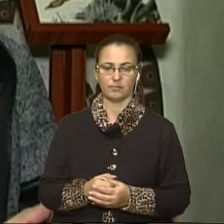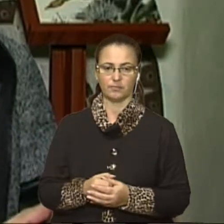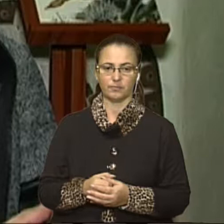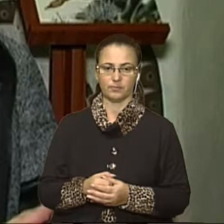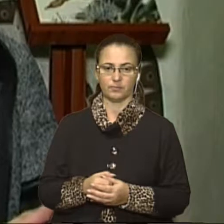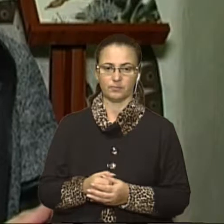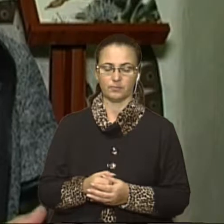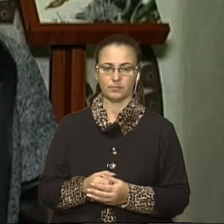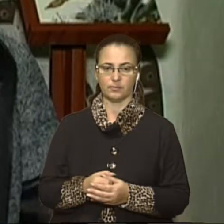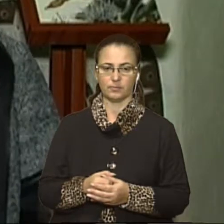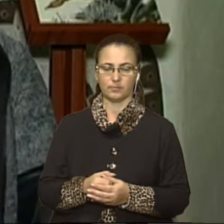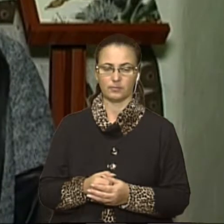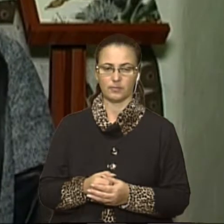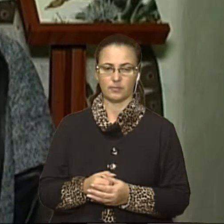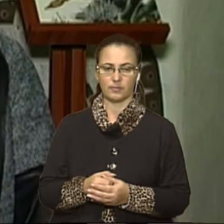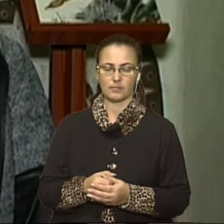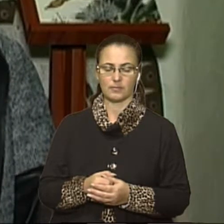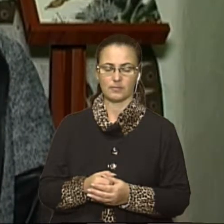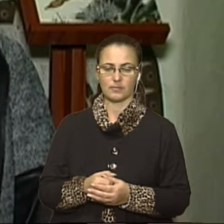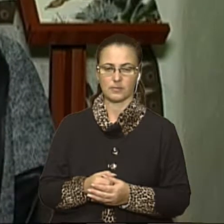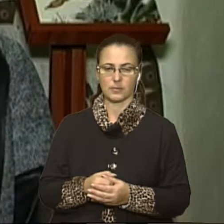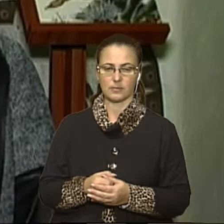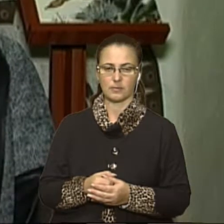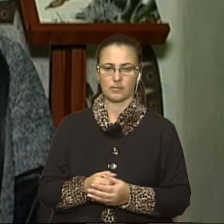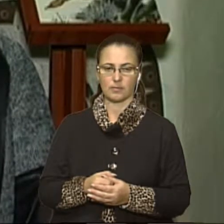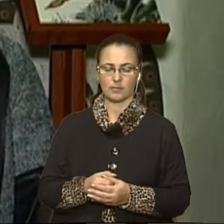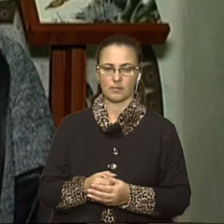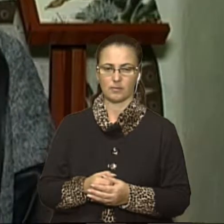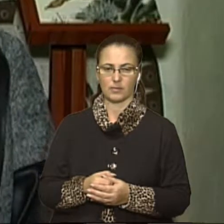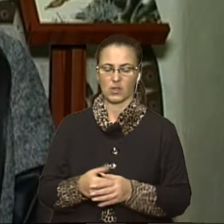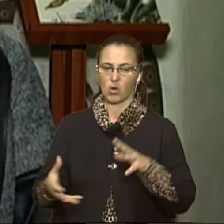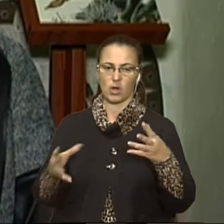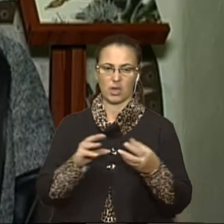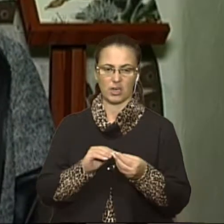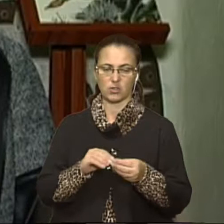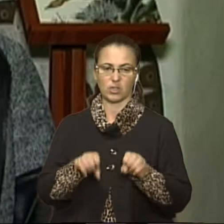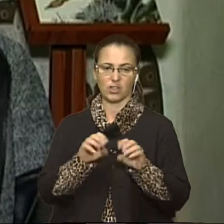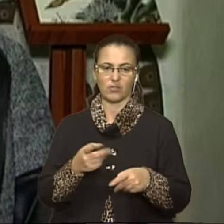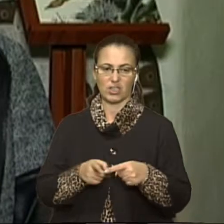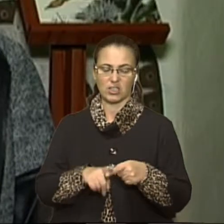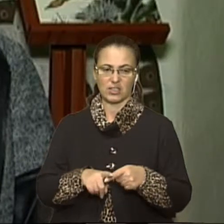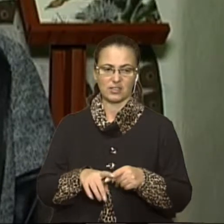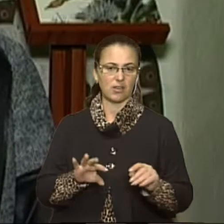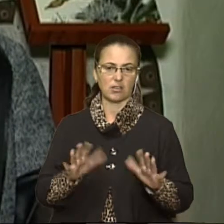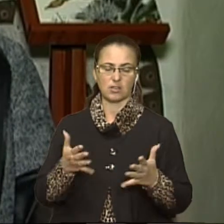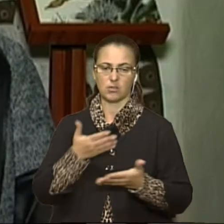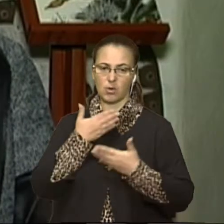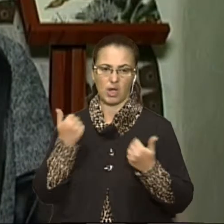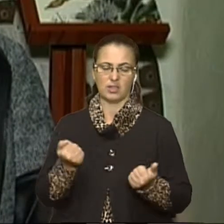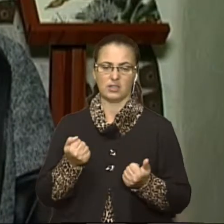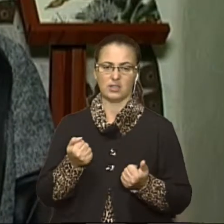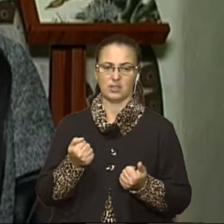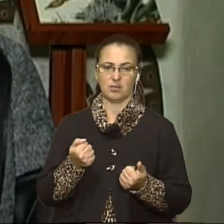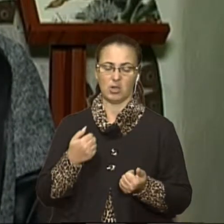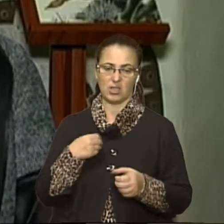'являлися. І таке сорт мене сказалось враження, що ні кінця, ні краю тому нема. Я вирішив якось внести свою частку